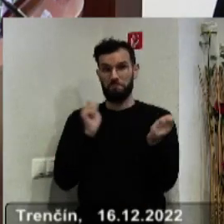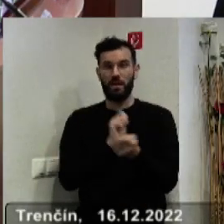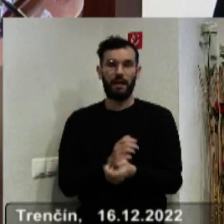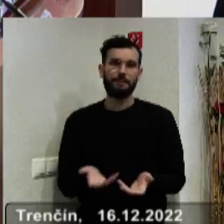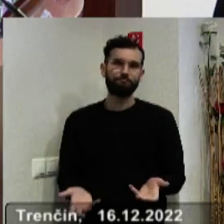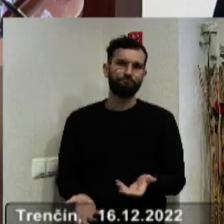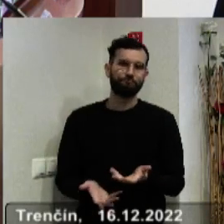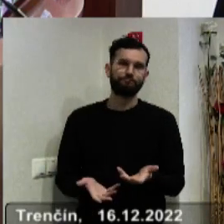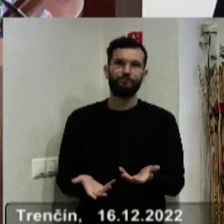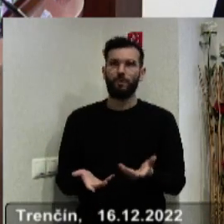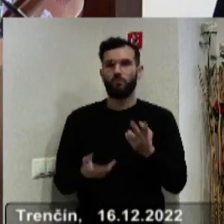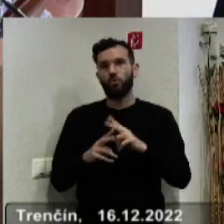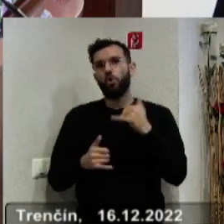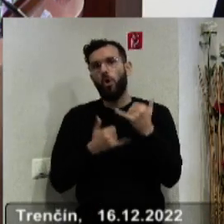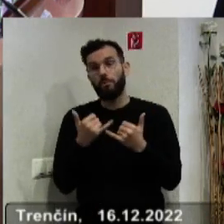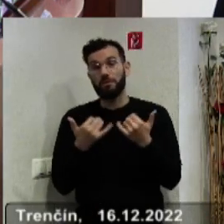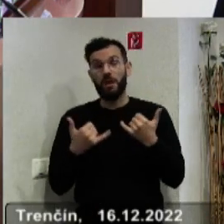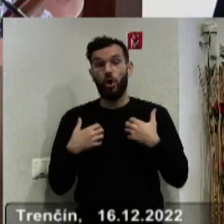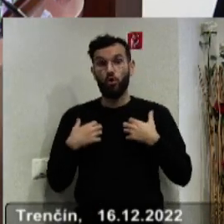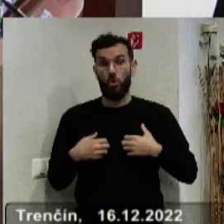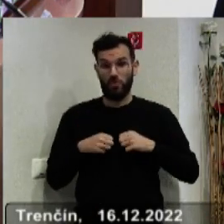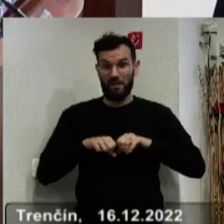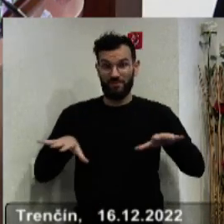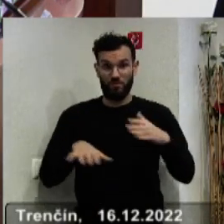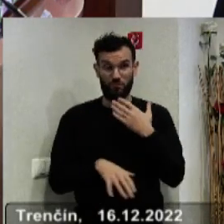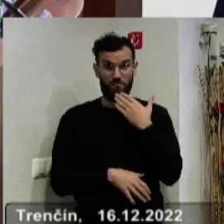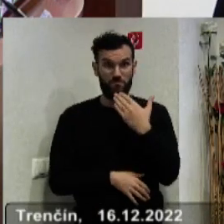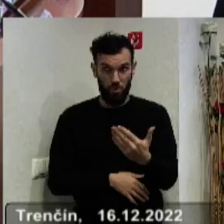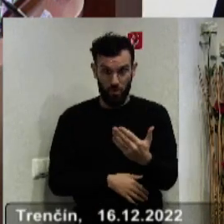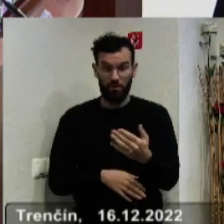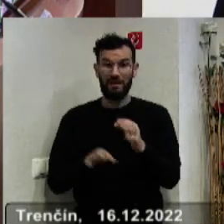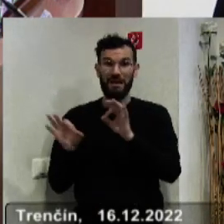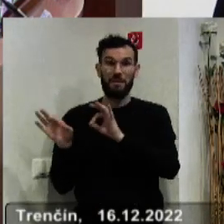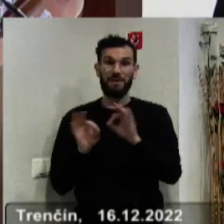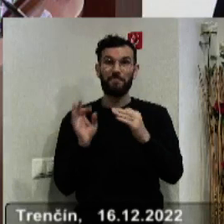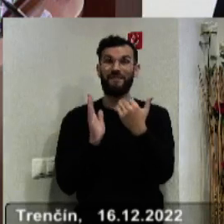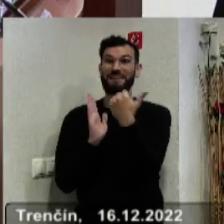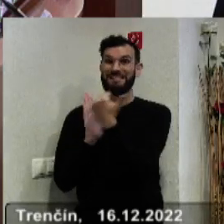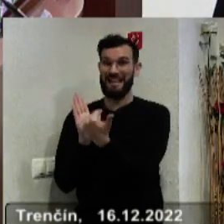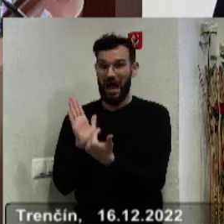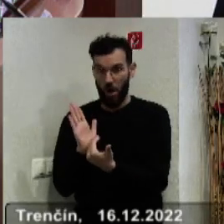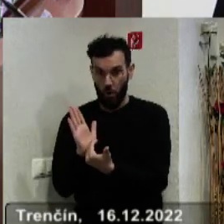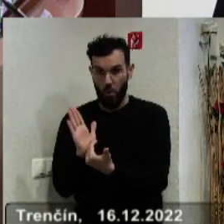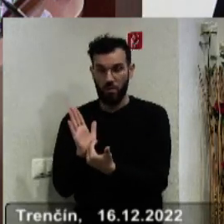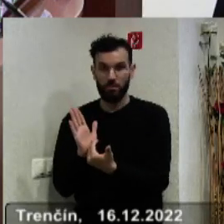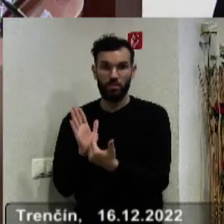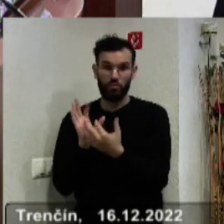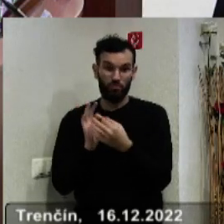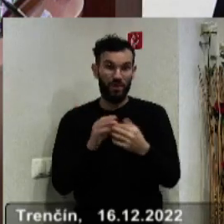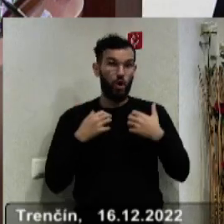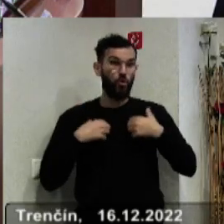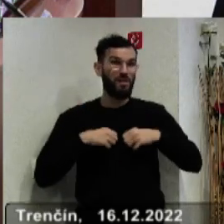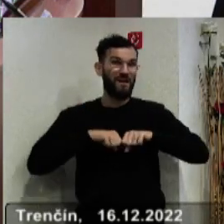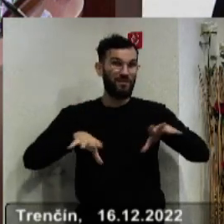opakujem, po covide a pripravovať tie zákony a tak ďalej, ktoré sa schvaľovali počas tých